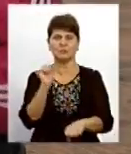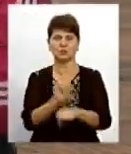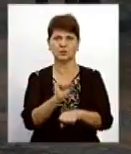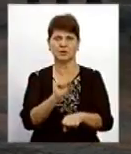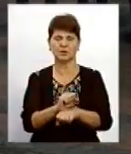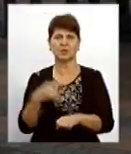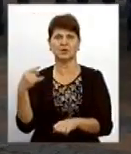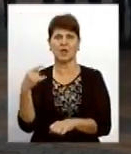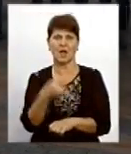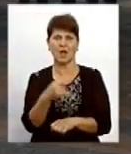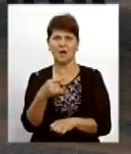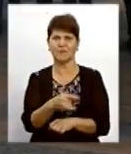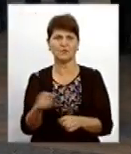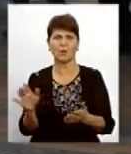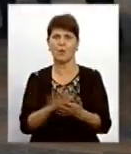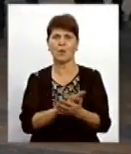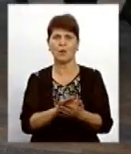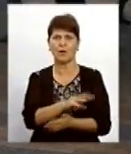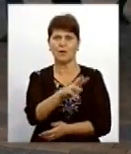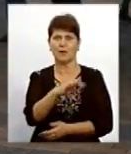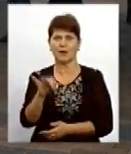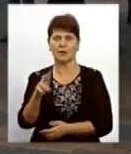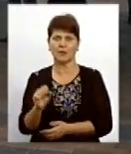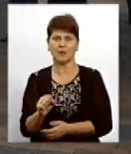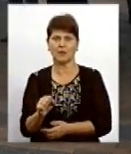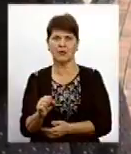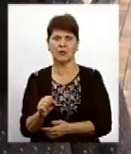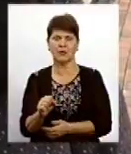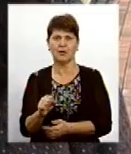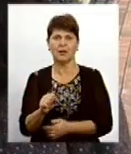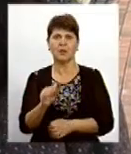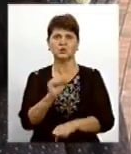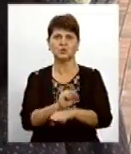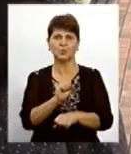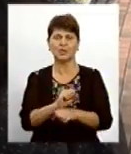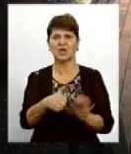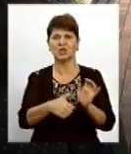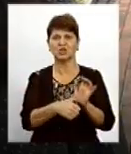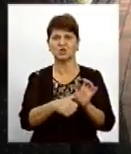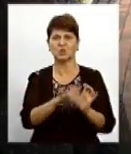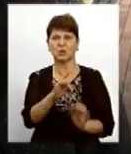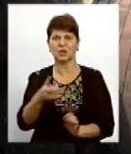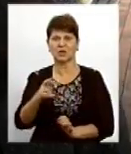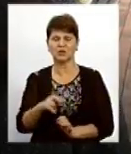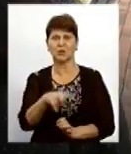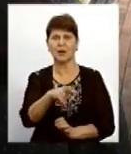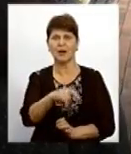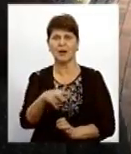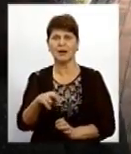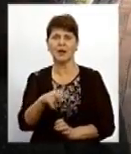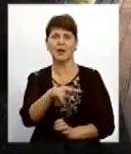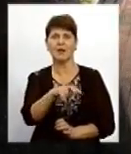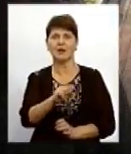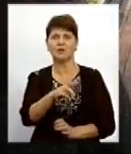біля наших будинків і під нашими вікнами. Між зупинками Сотріччя та Лялі Ратушної біля дому молитви є